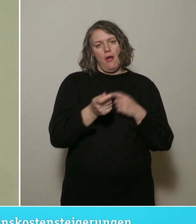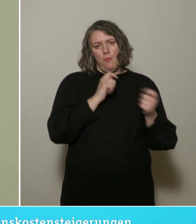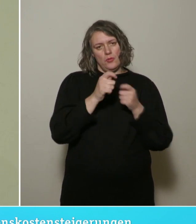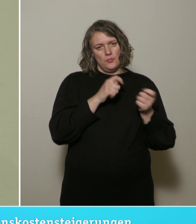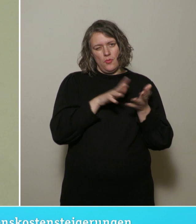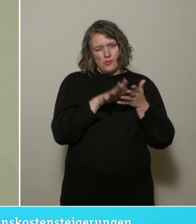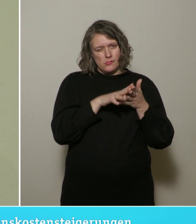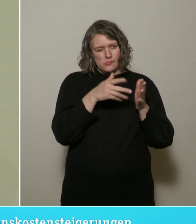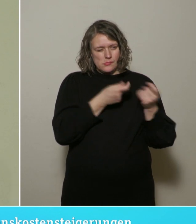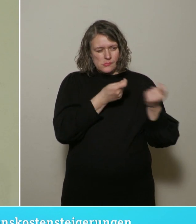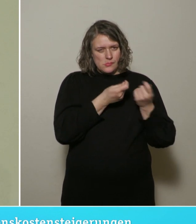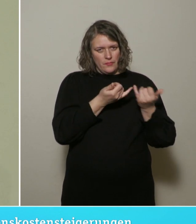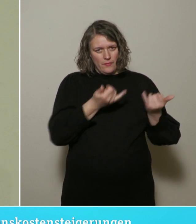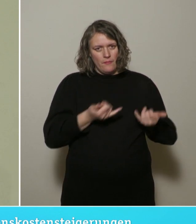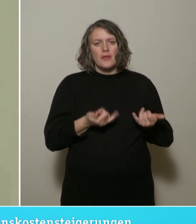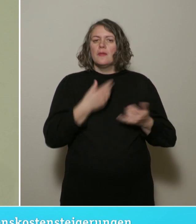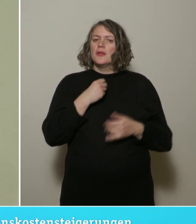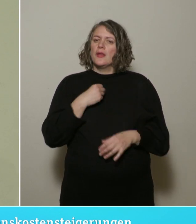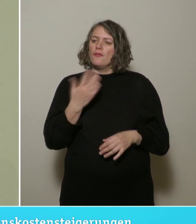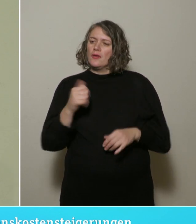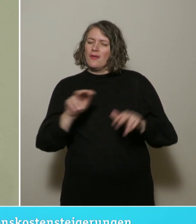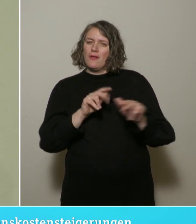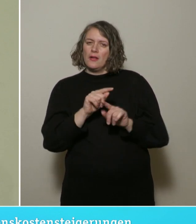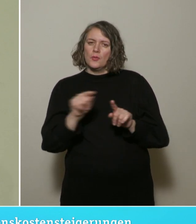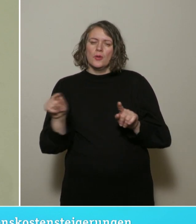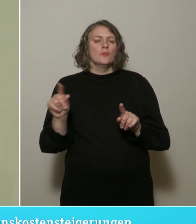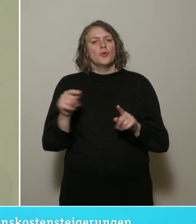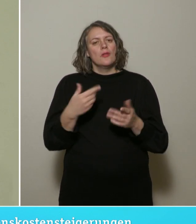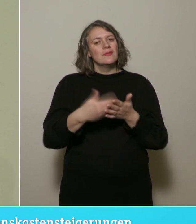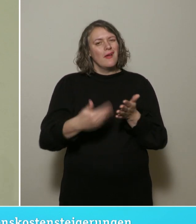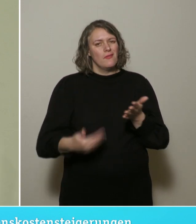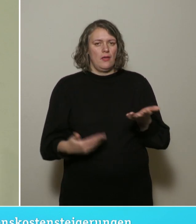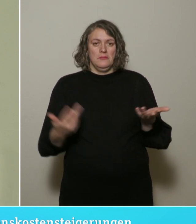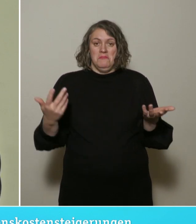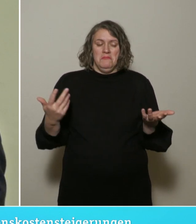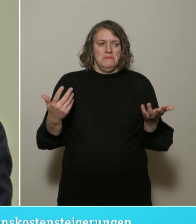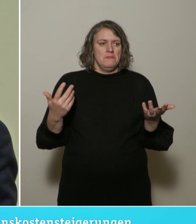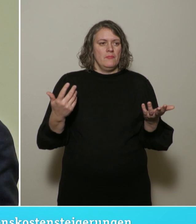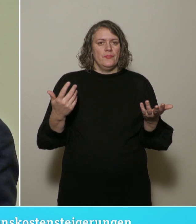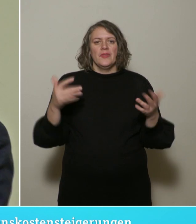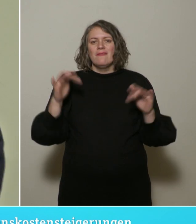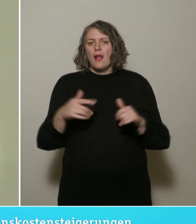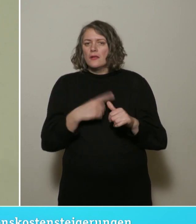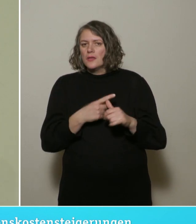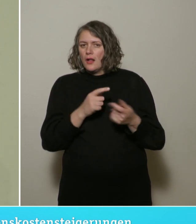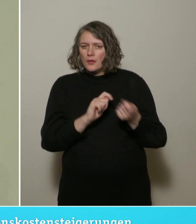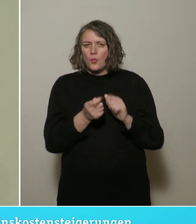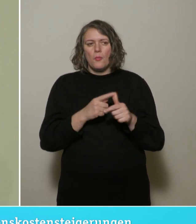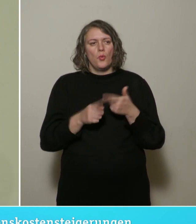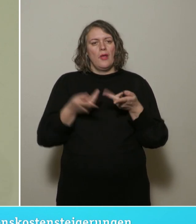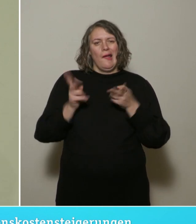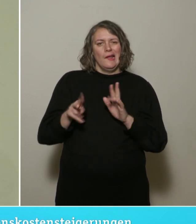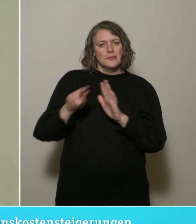Bedarfe statt innerhalb der Verwaltung anhand von Nachweisen, also wenn sich zum Beispiel Fallzahlen ändern oder Rechtsnormen ändern,